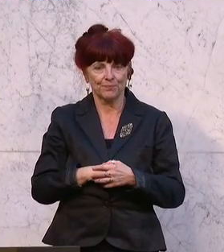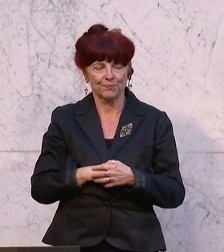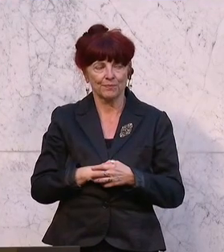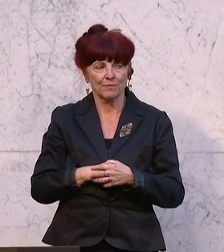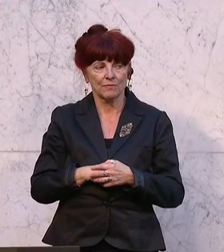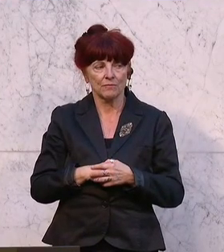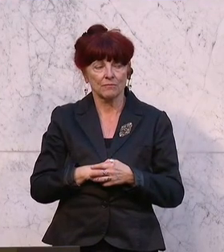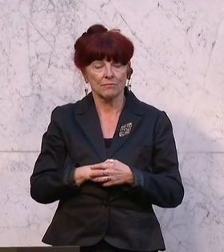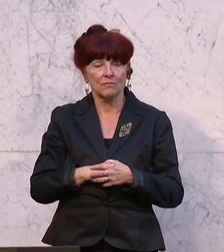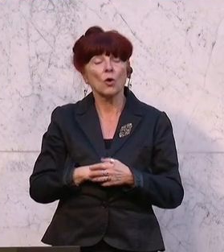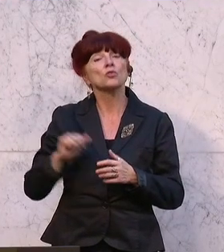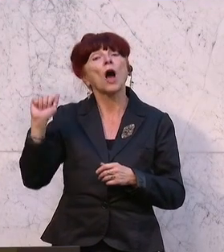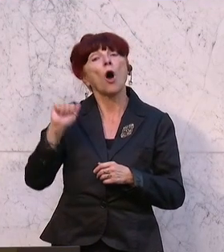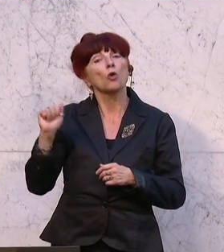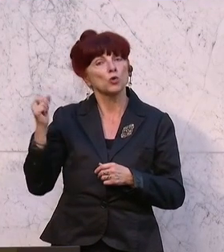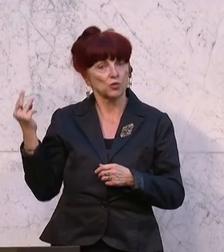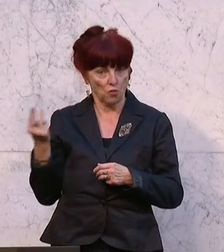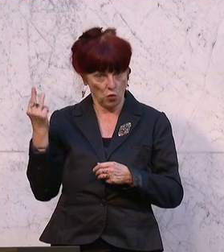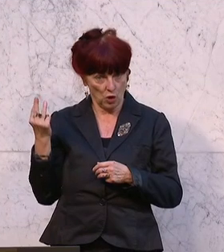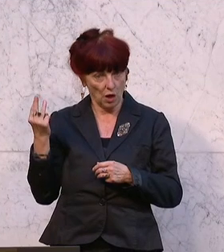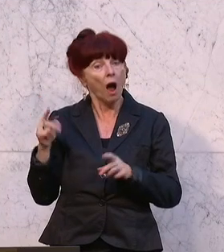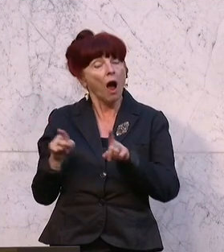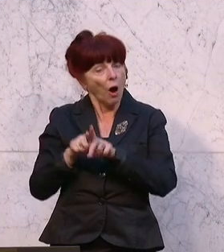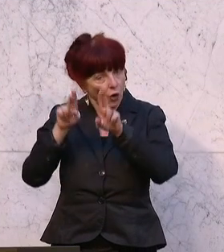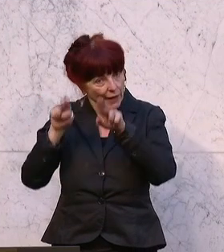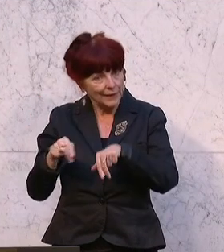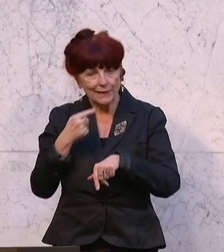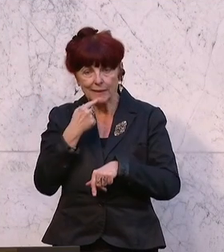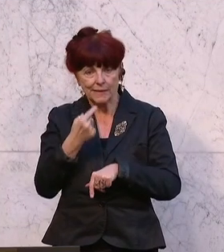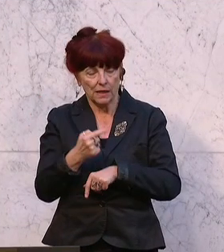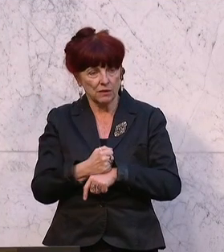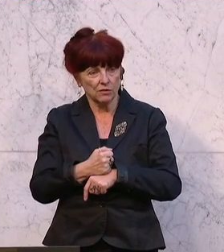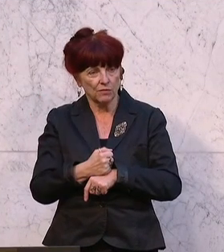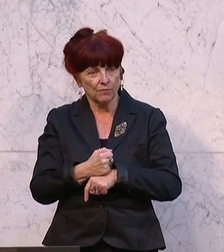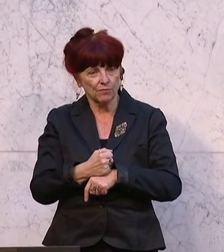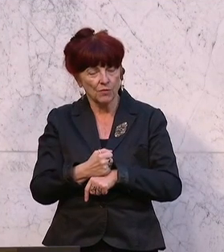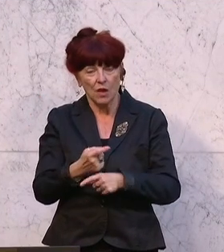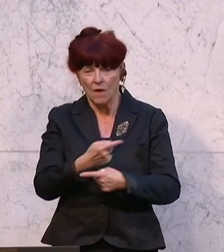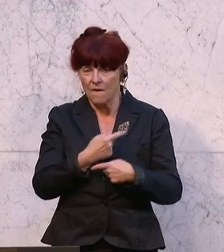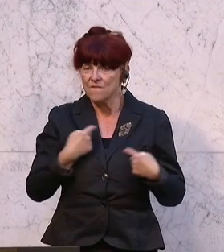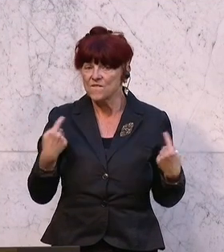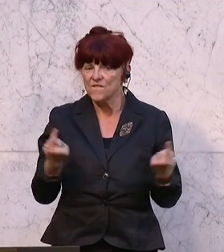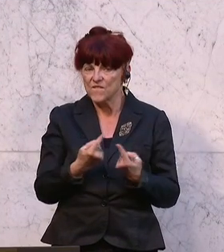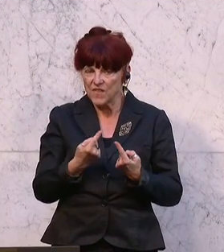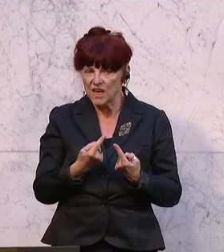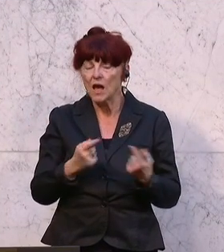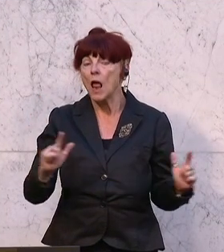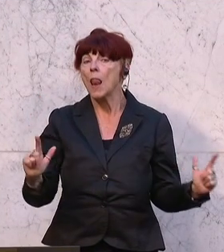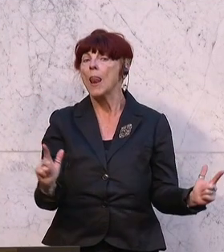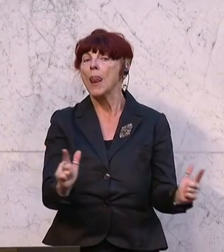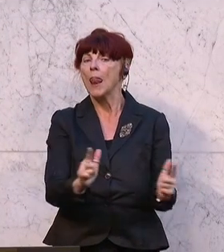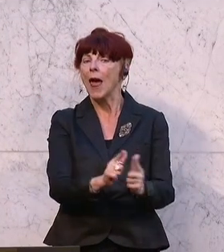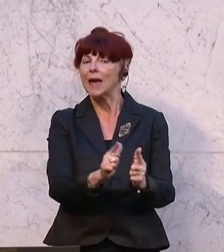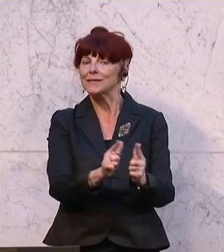Und August Wöginger hat auch recht, wenn er sagt, wir müssen das Recht auf Abgeltung der Leistung